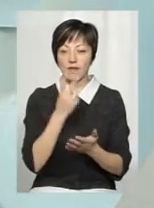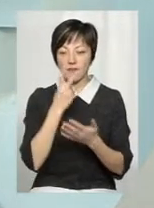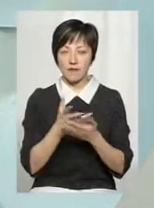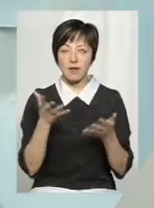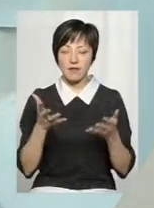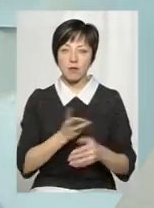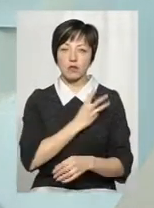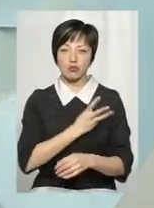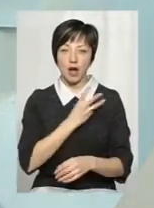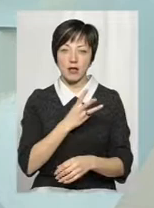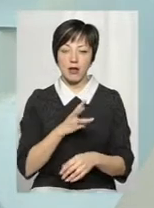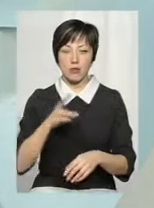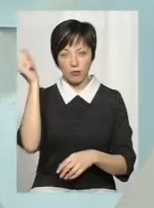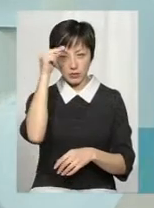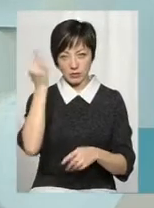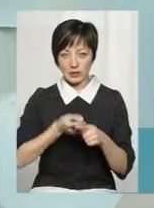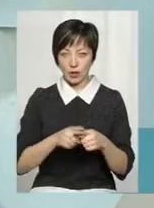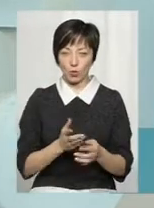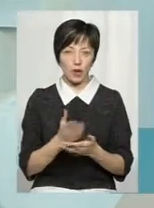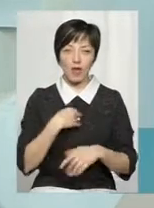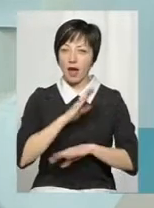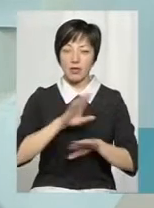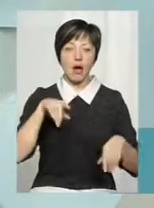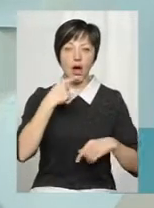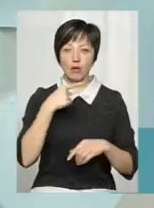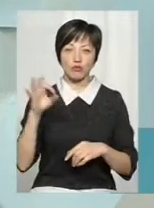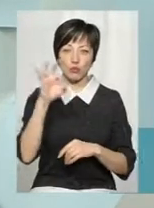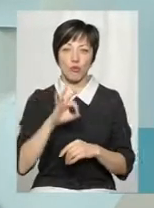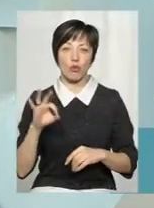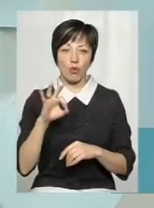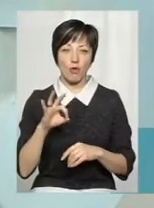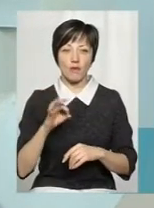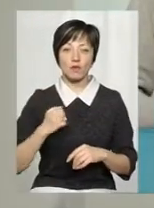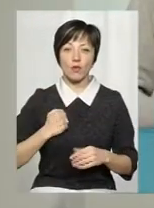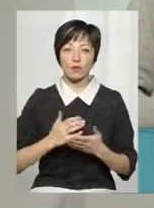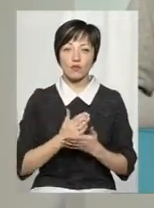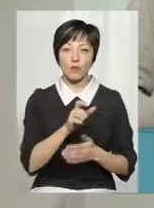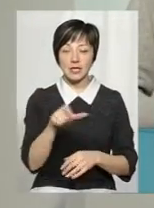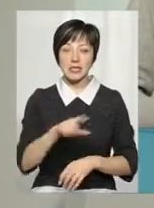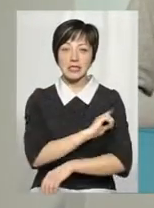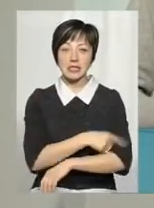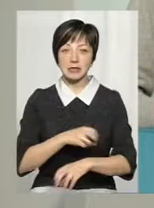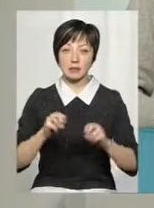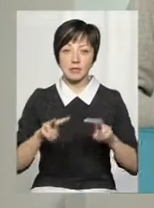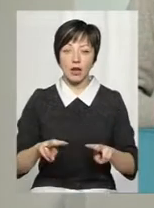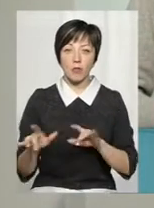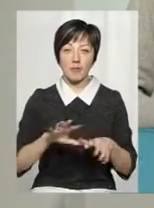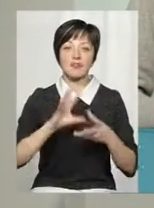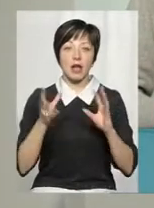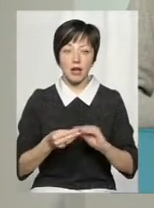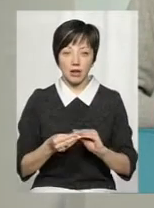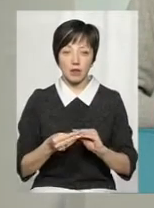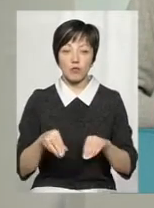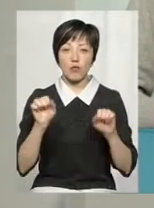бажання пройти цей курс. Я не кажу про військовослужбовців сил спеціальних операцій. Я кажу, взагалі,